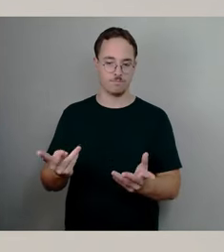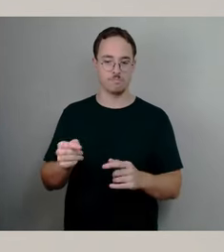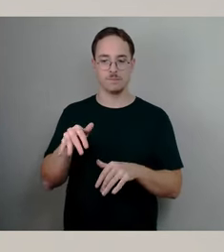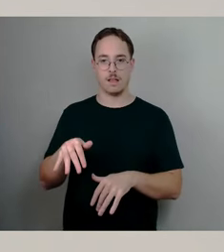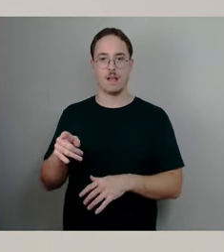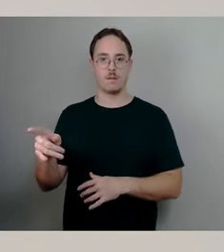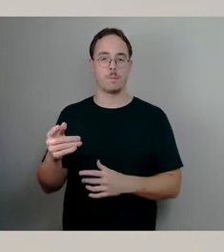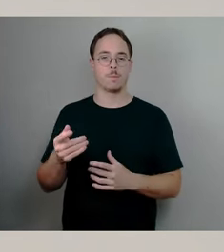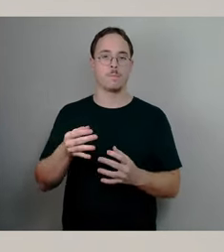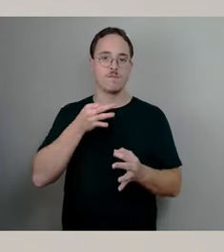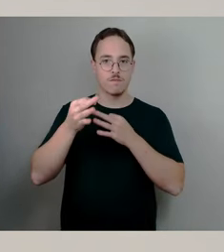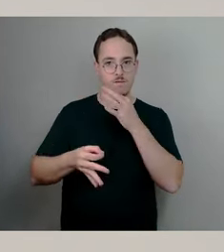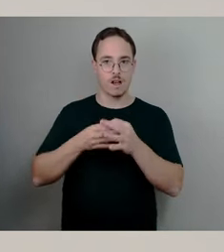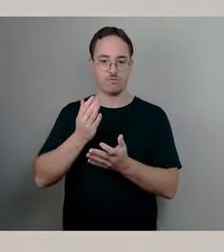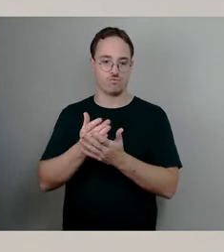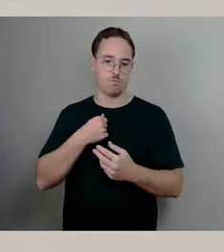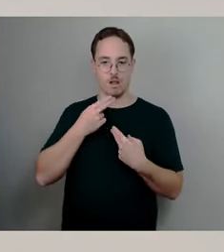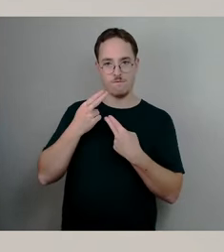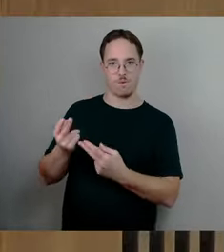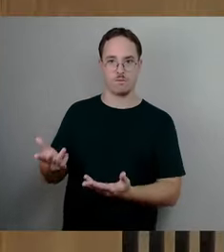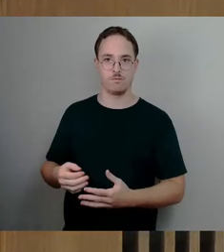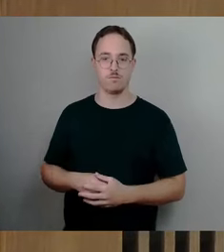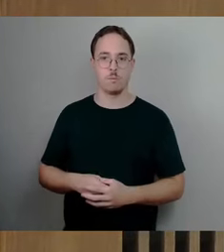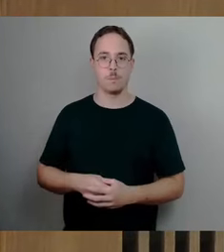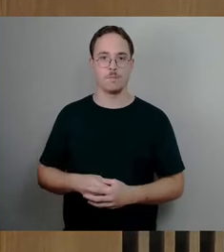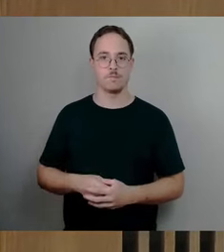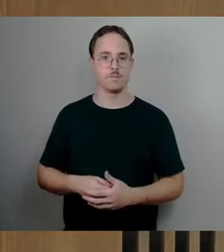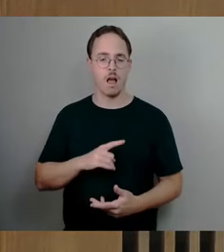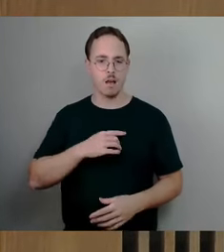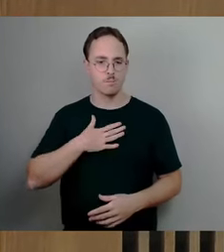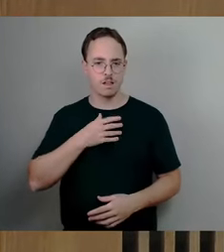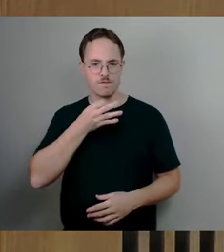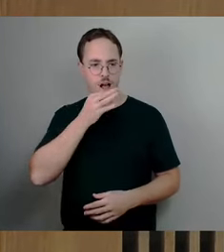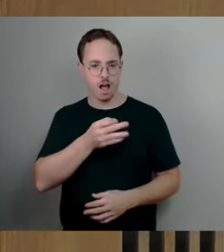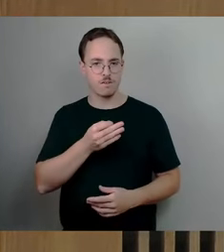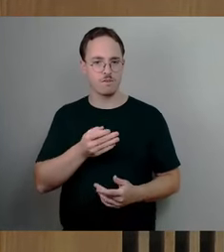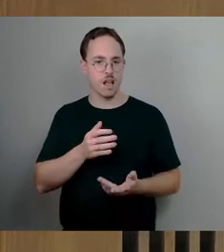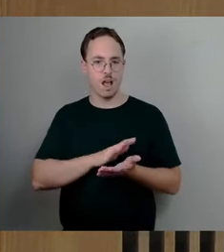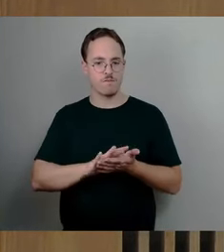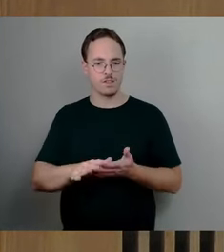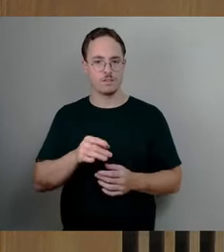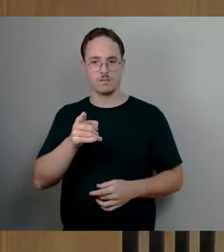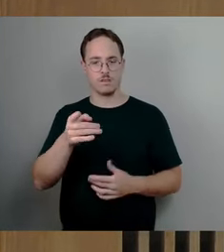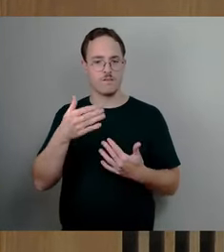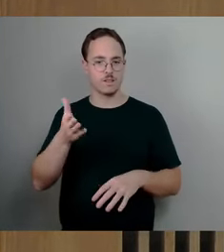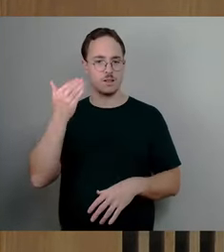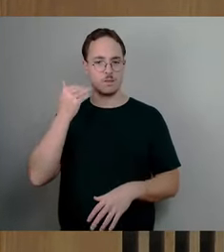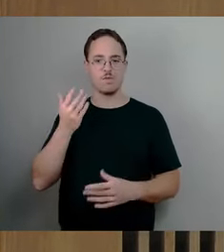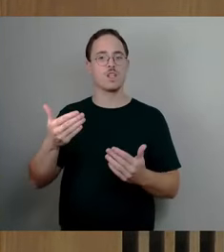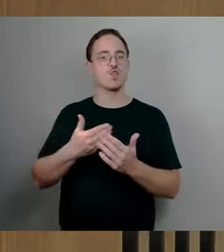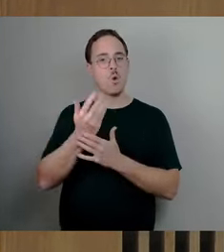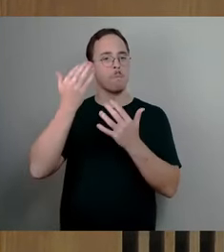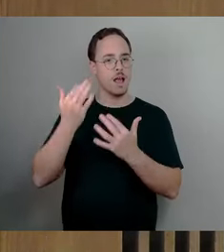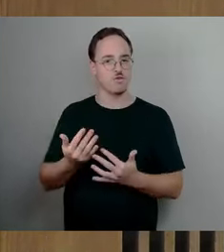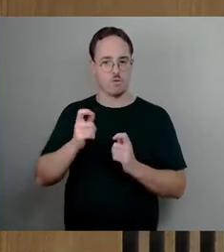entsprechenden Antworten gegeben. Also meine Frage war eigentlich relativ einfach, ob Sie nochmal eine Neuberechnung des Ankündigungsverhaltens in Auftrag gegeben haben in Reaktion auf das